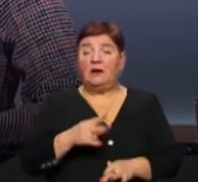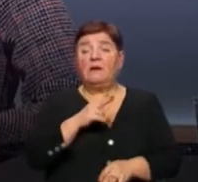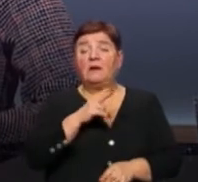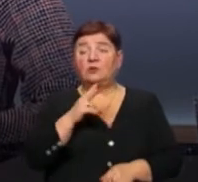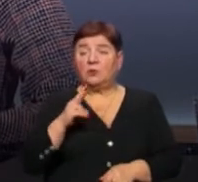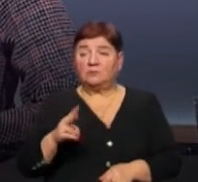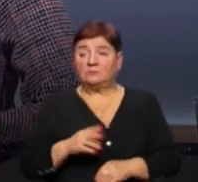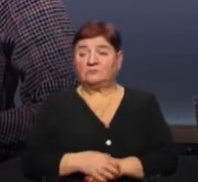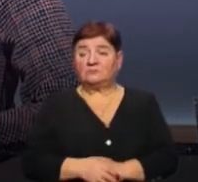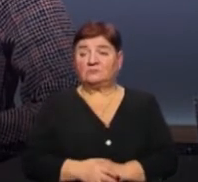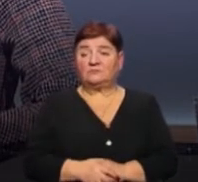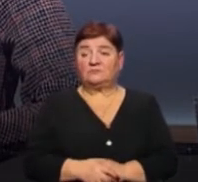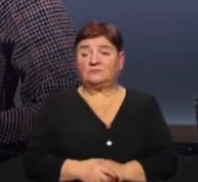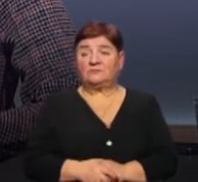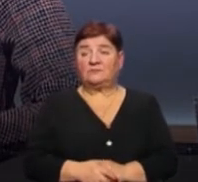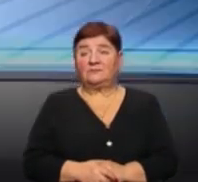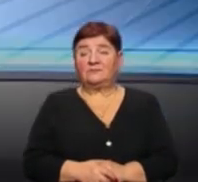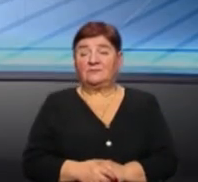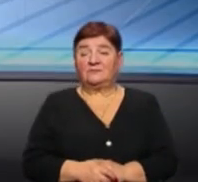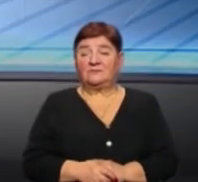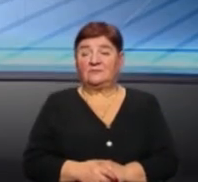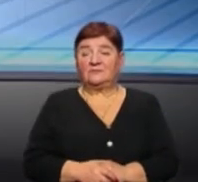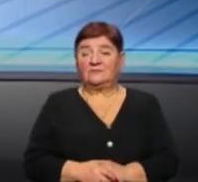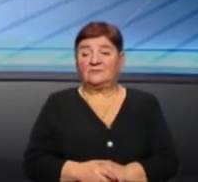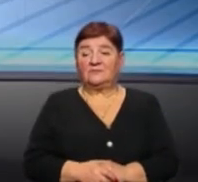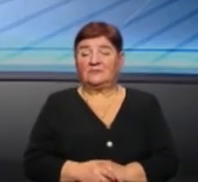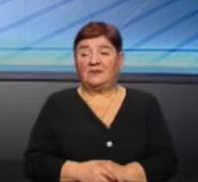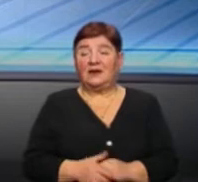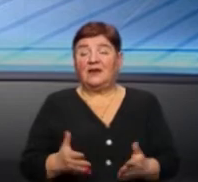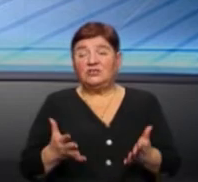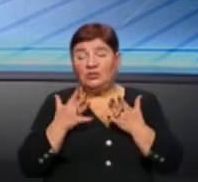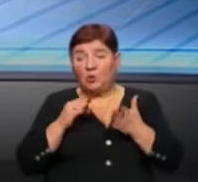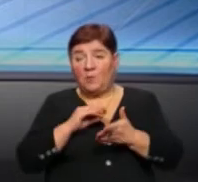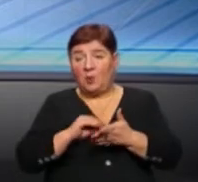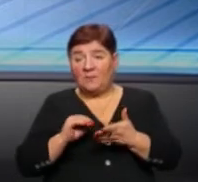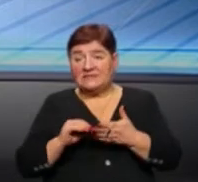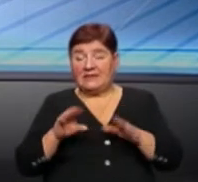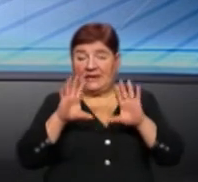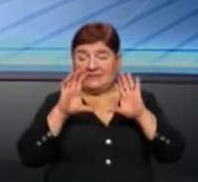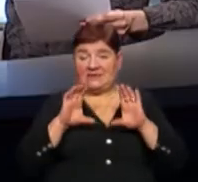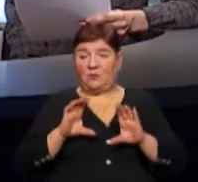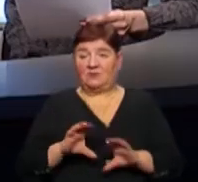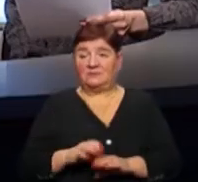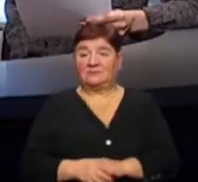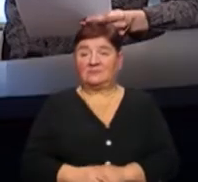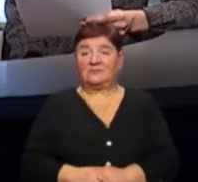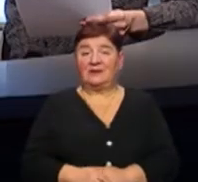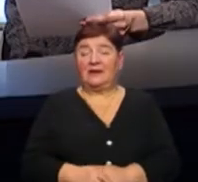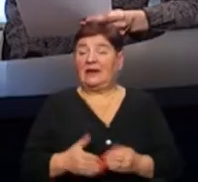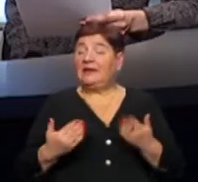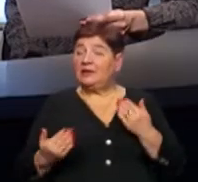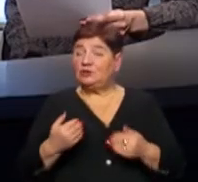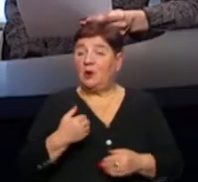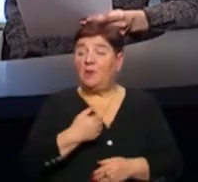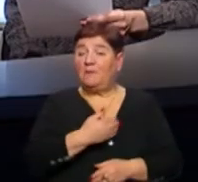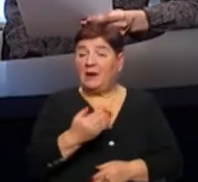чітко прописаний закон? Якщо